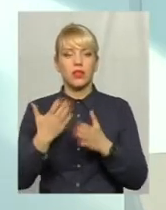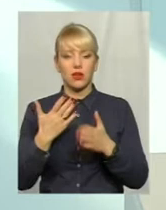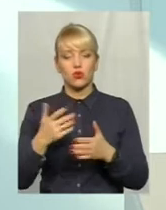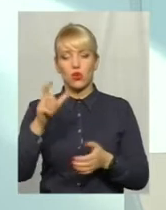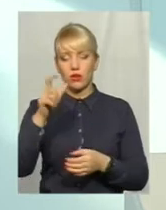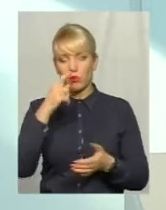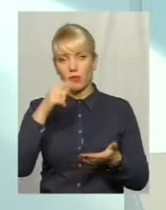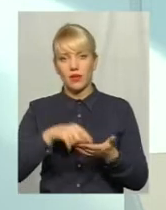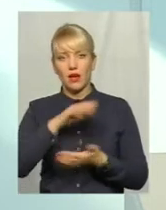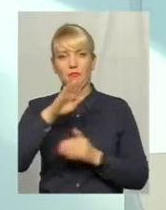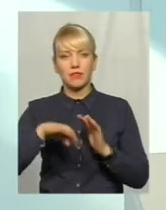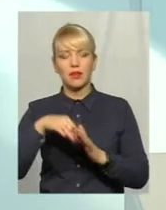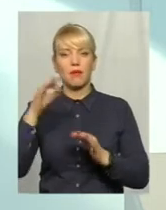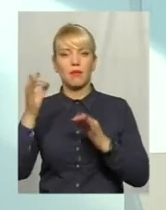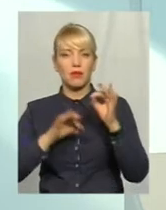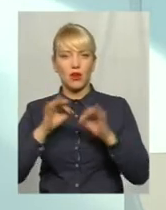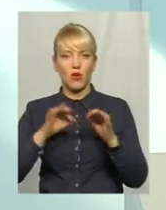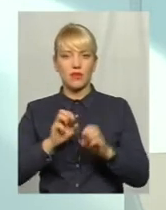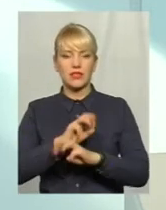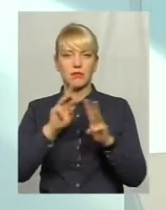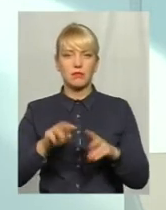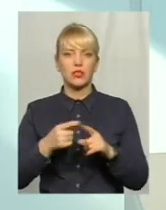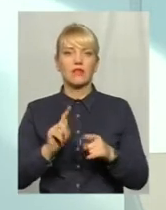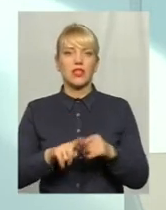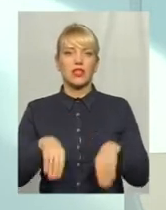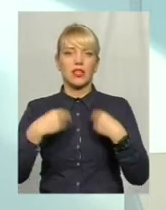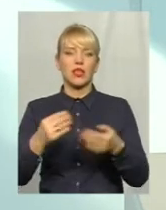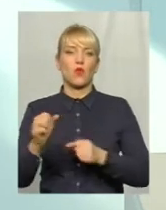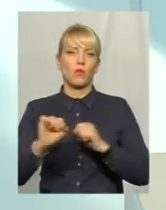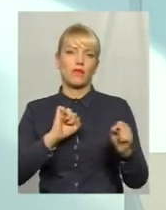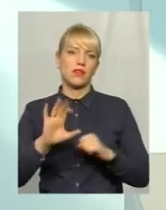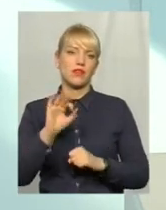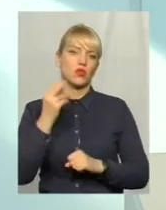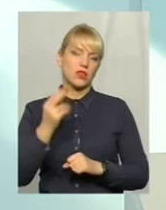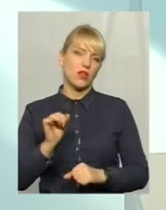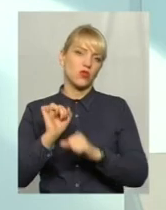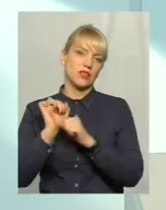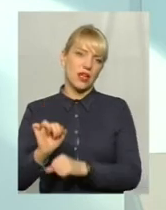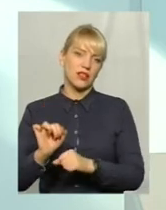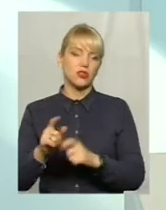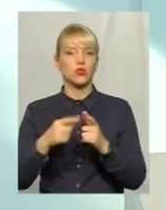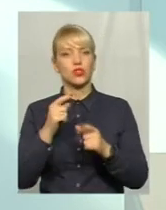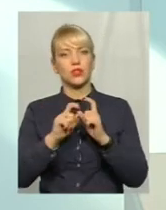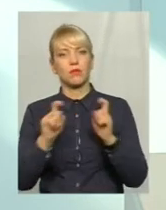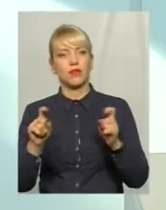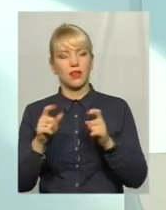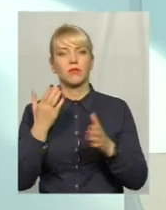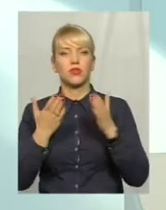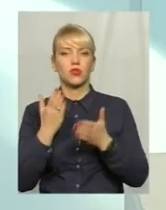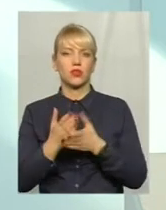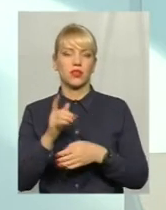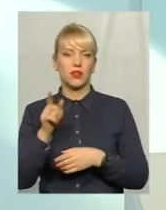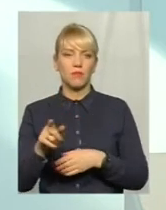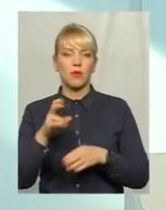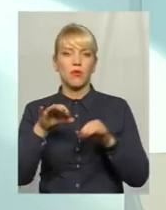забезпечення путівками, видає управління соціального захисту. Чи департамент, там де є департамент? По місцю